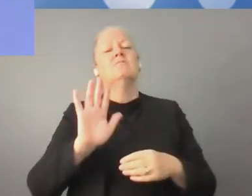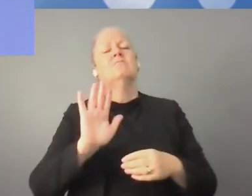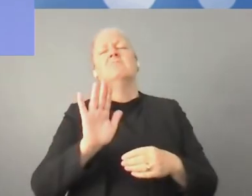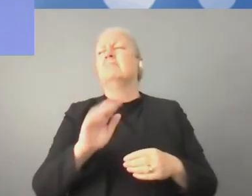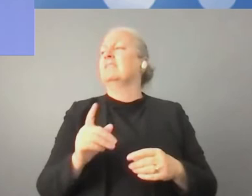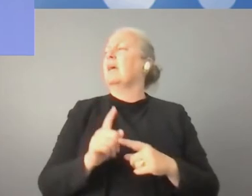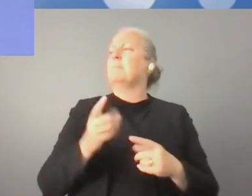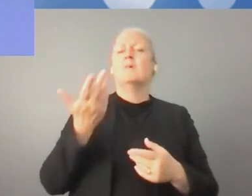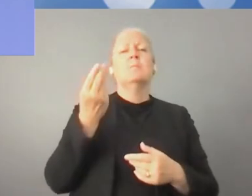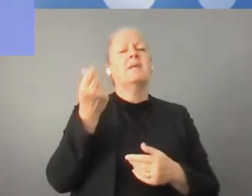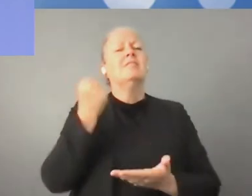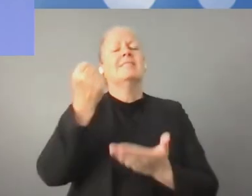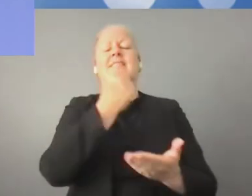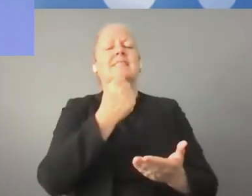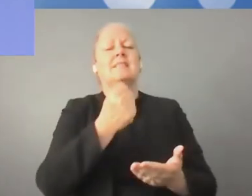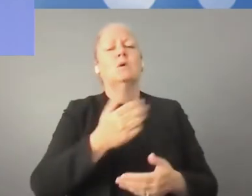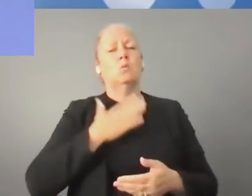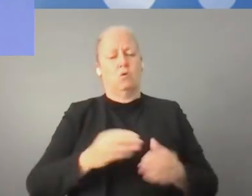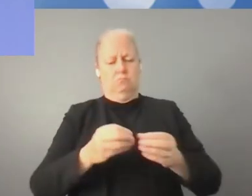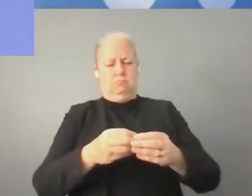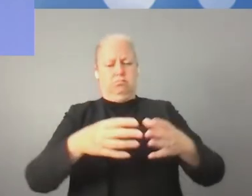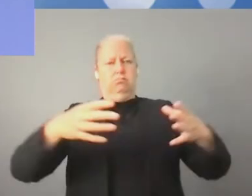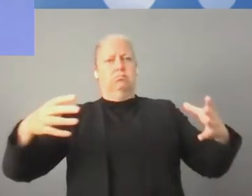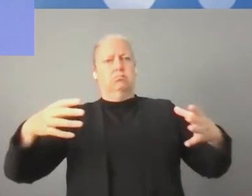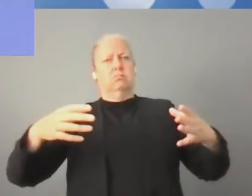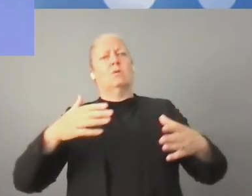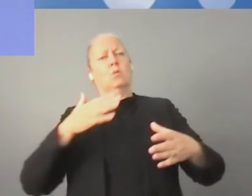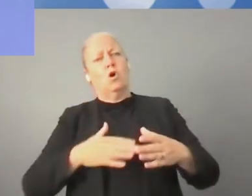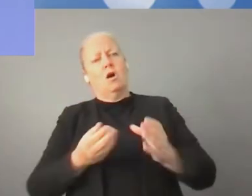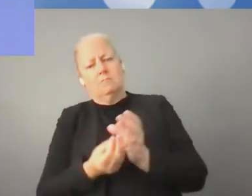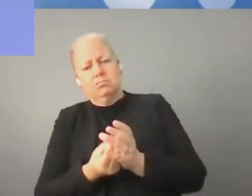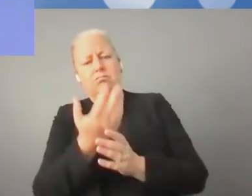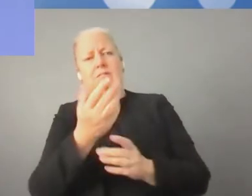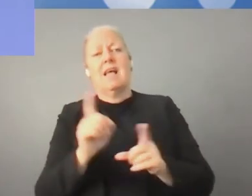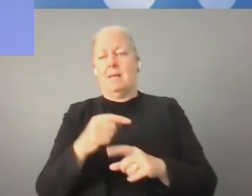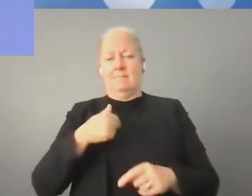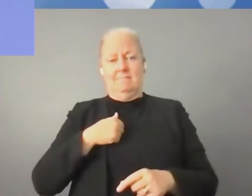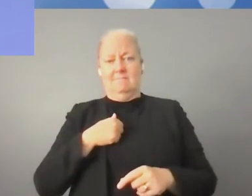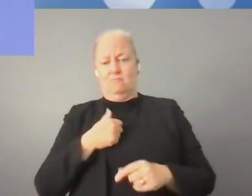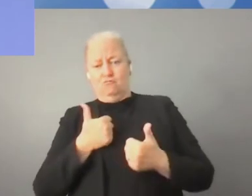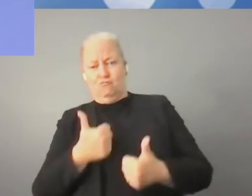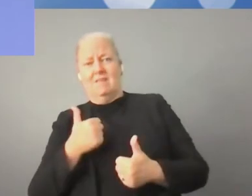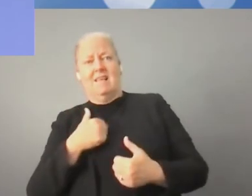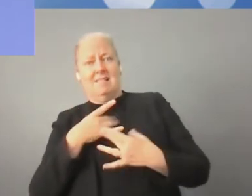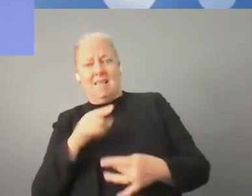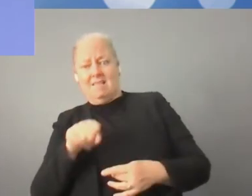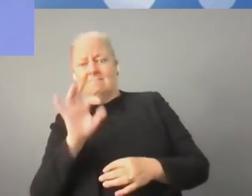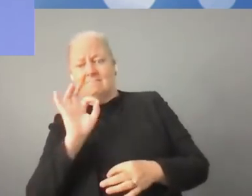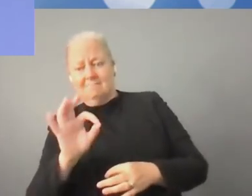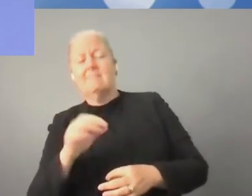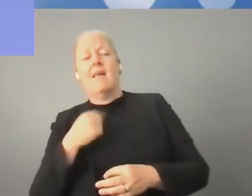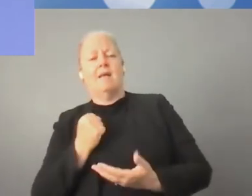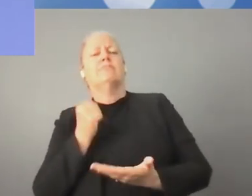do końca zainteresowane inwestycją ze strony zagranicznych inwestorów. Mówią o tak zwanym organicznym